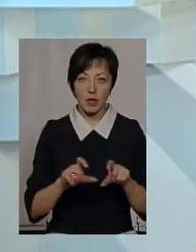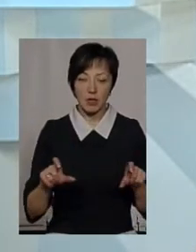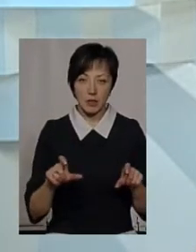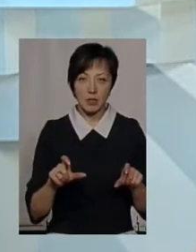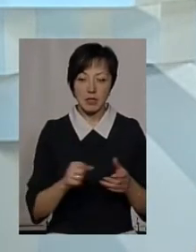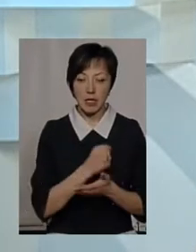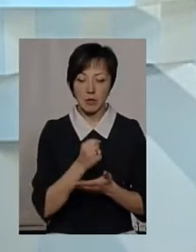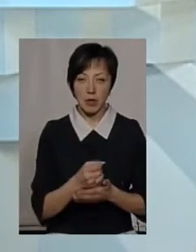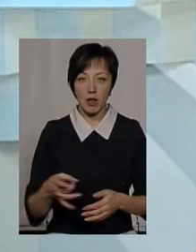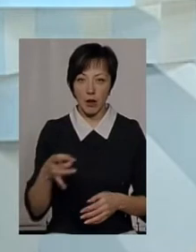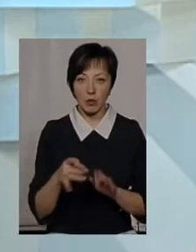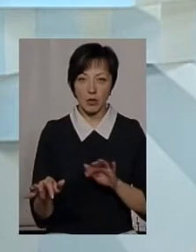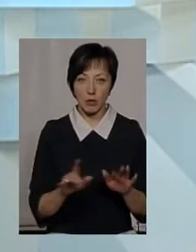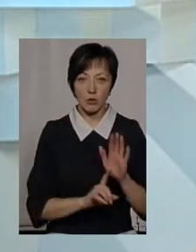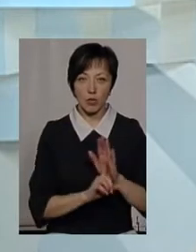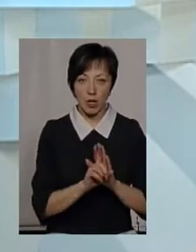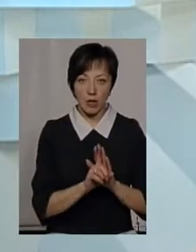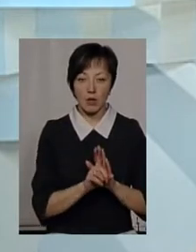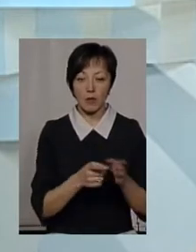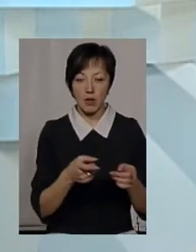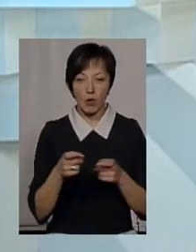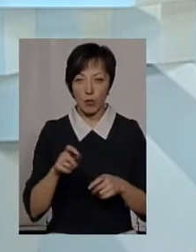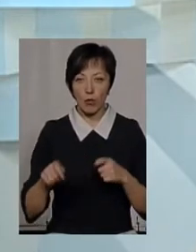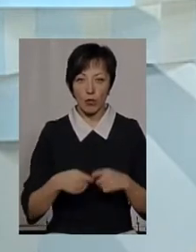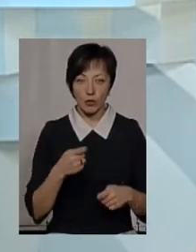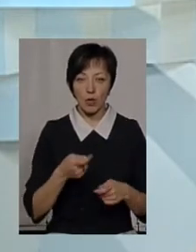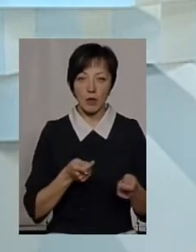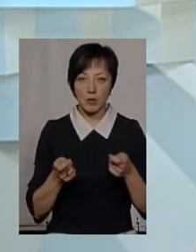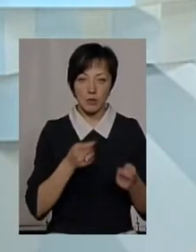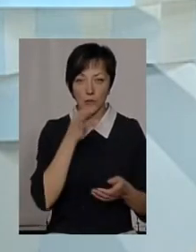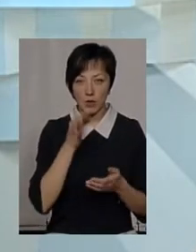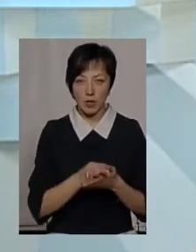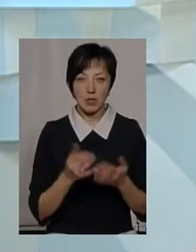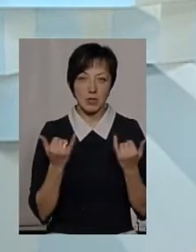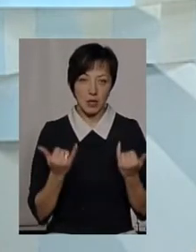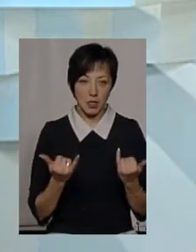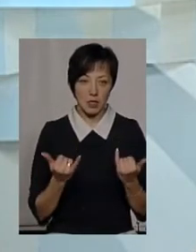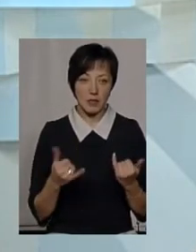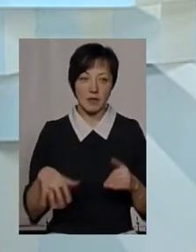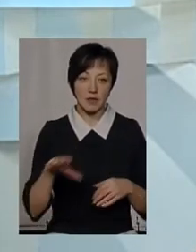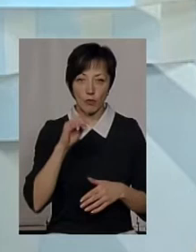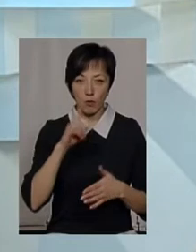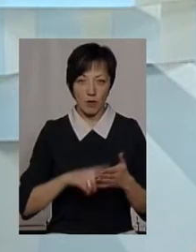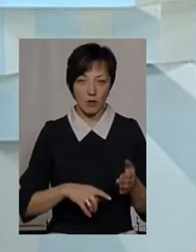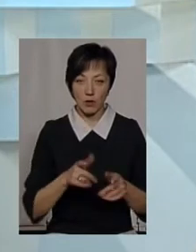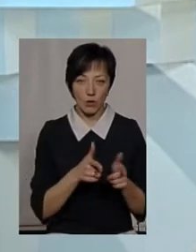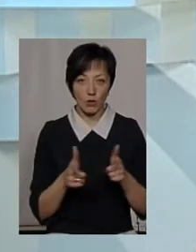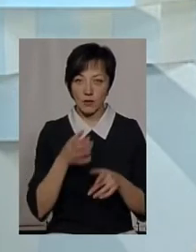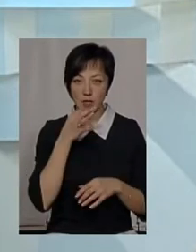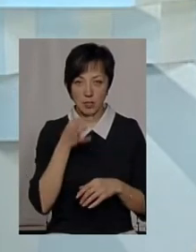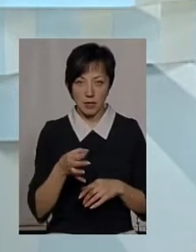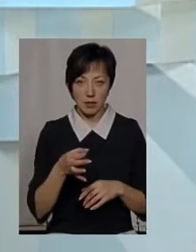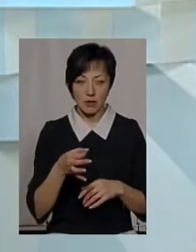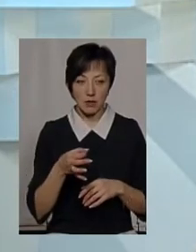район діяльності. І ми вже почали притягувати порушників до адміністративної відповідальності. Так що зараз, зі всієї впевненості, я не готовий